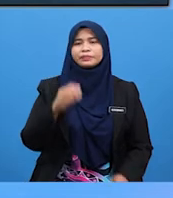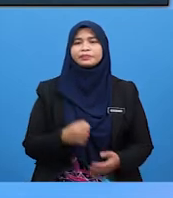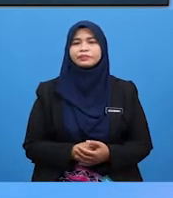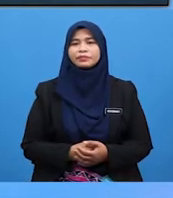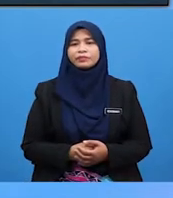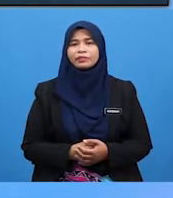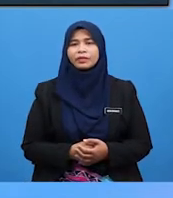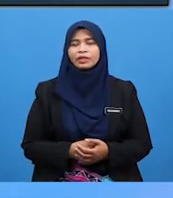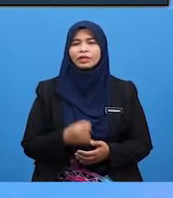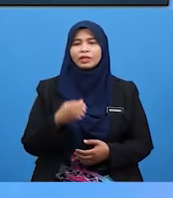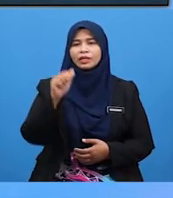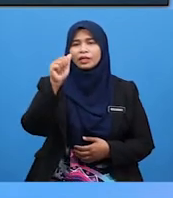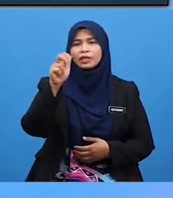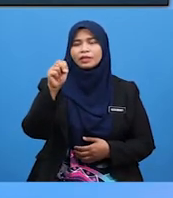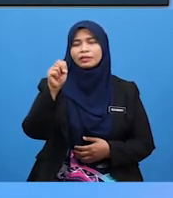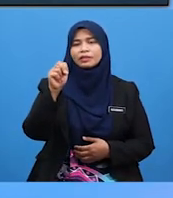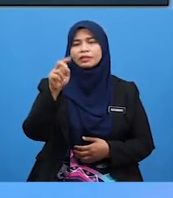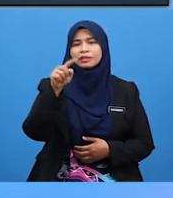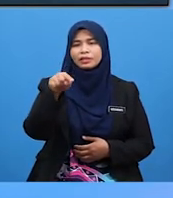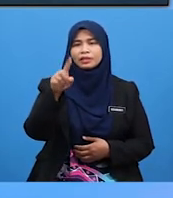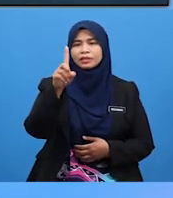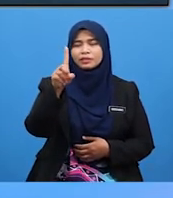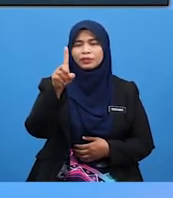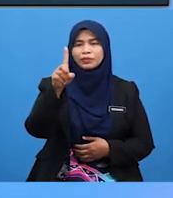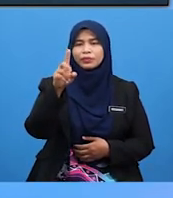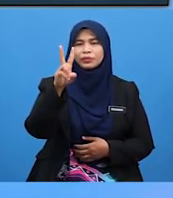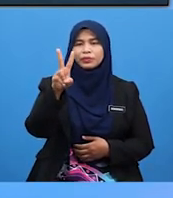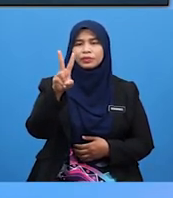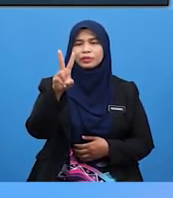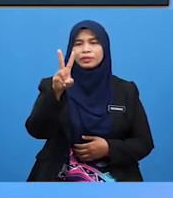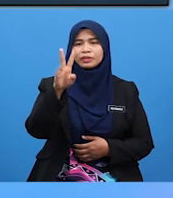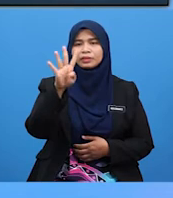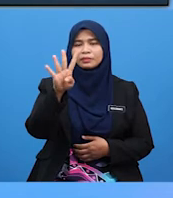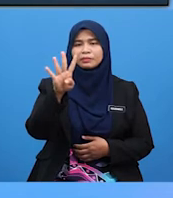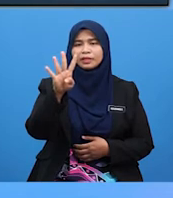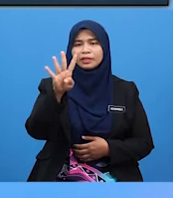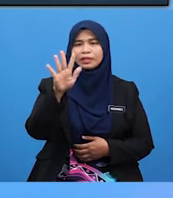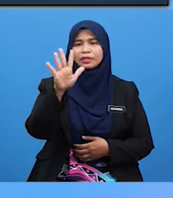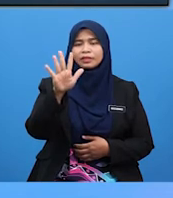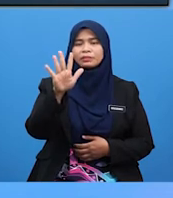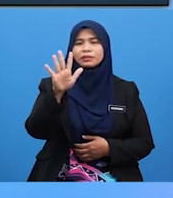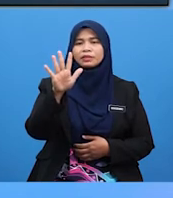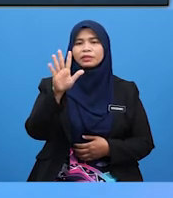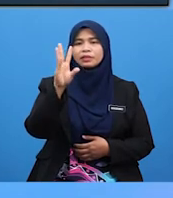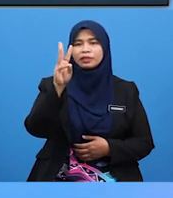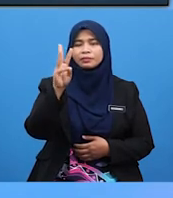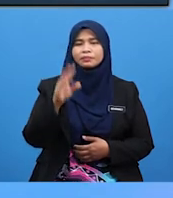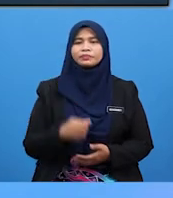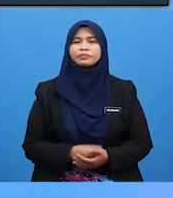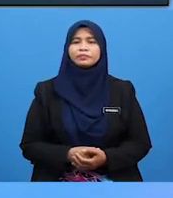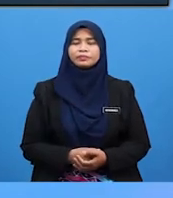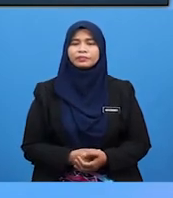P An Titik Satu Dua Empat Lima Enam